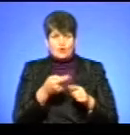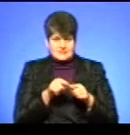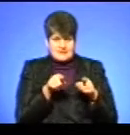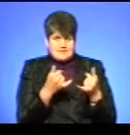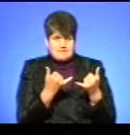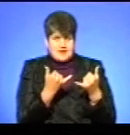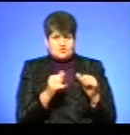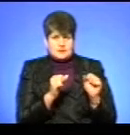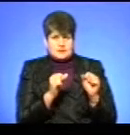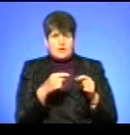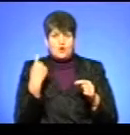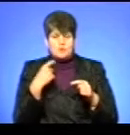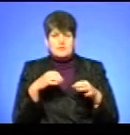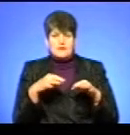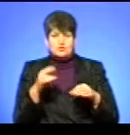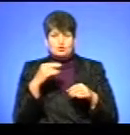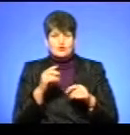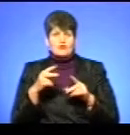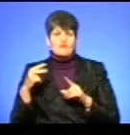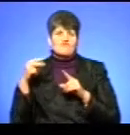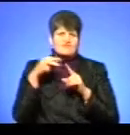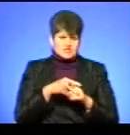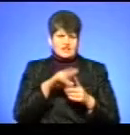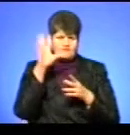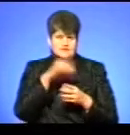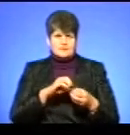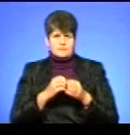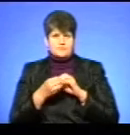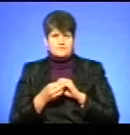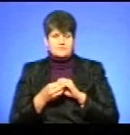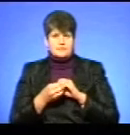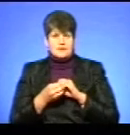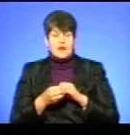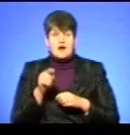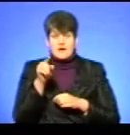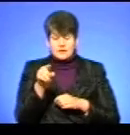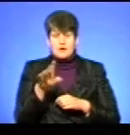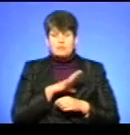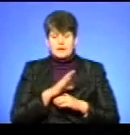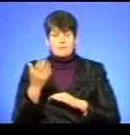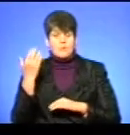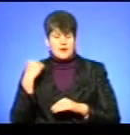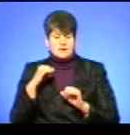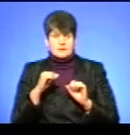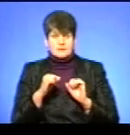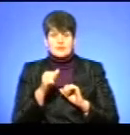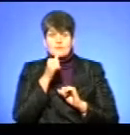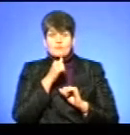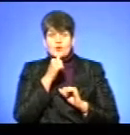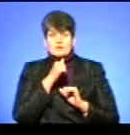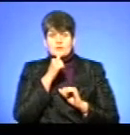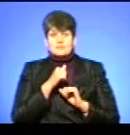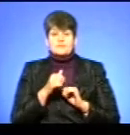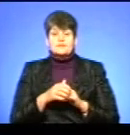Керівник облавтодору, на якого ви зараз вішаєте деякі проблеми. Що значить вішаєте? А були попередні. Я перепрошую, ми спробуємо все ж таки